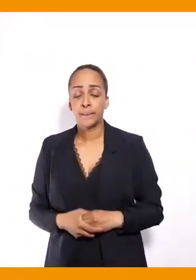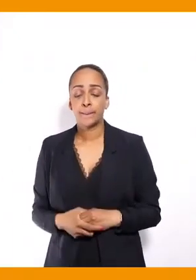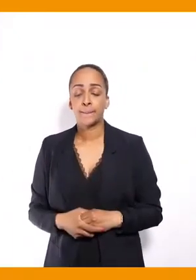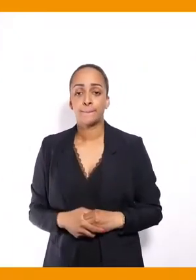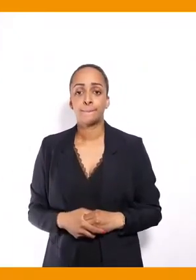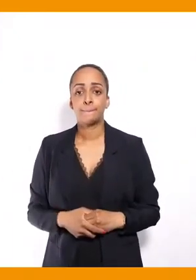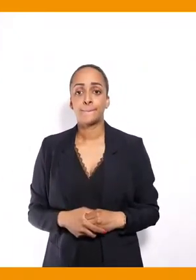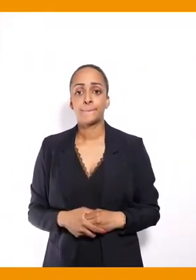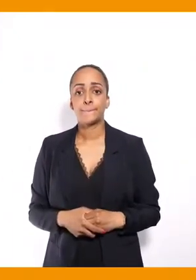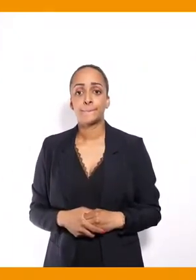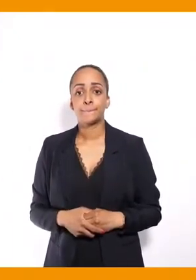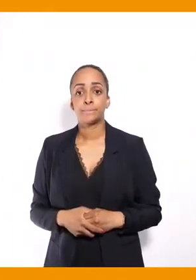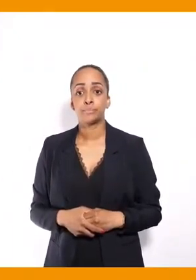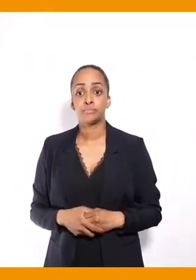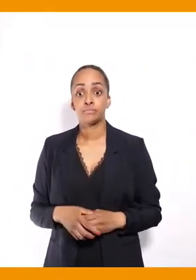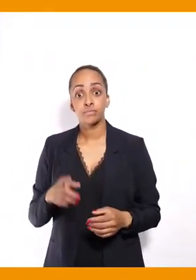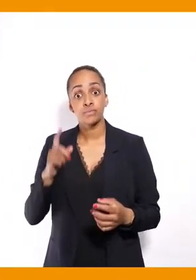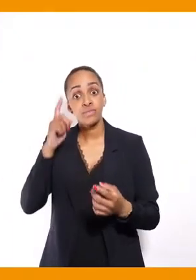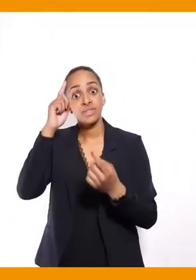Le sujet n pas nouveau.